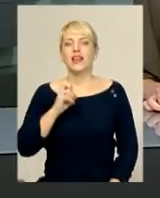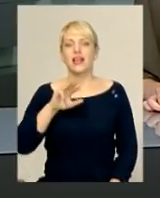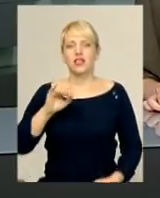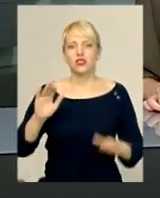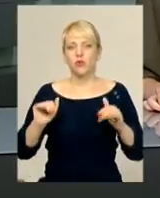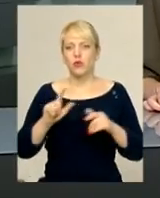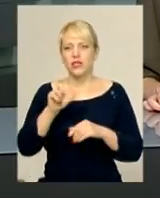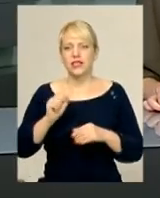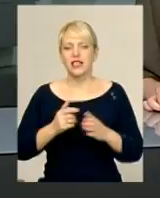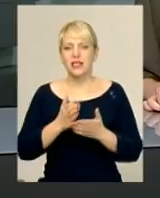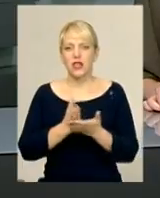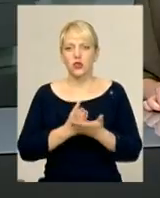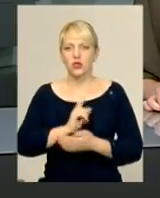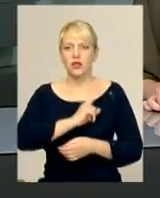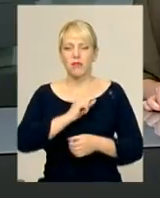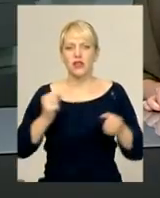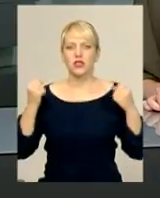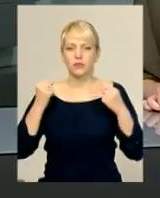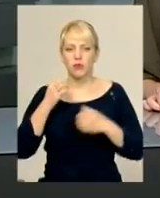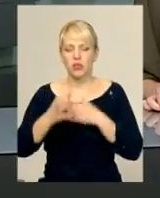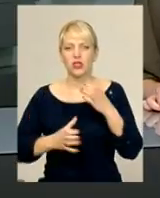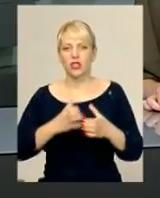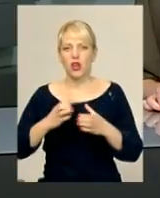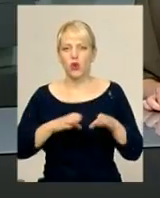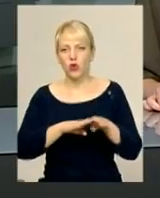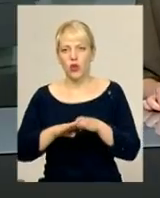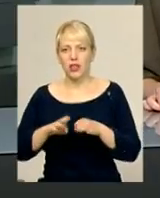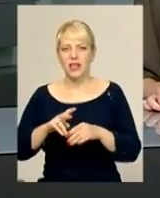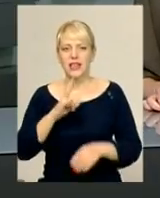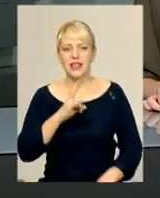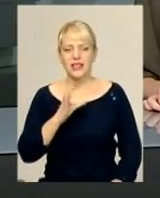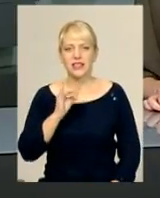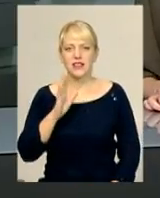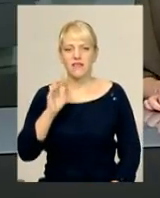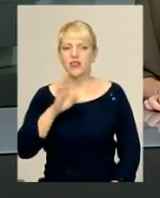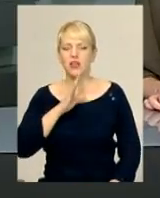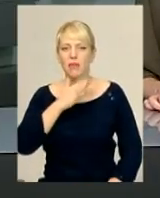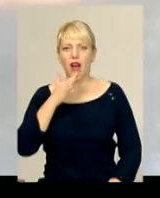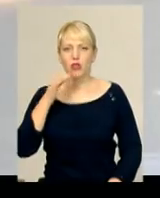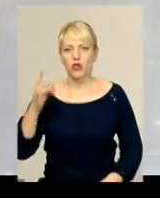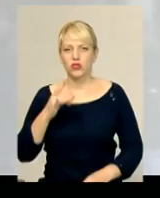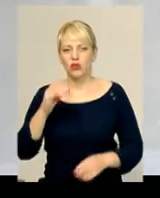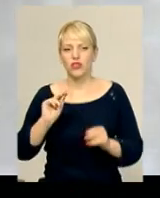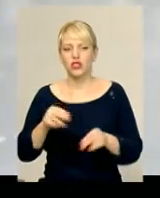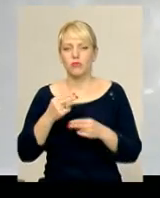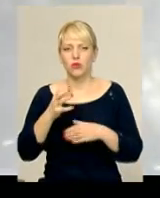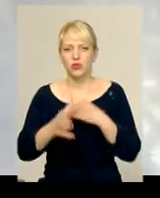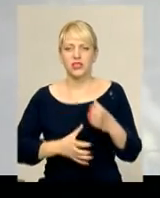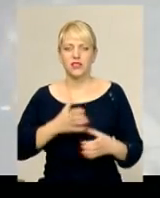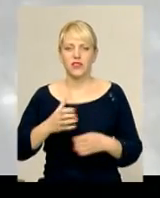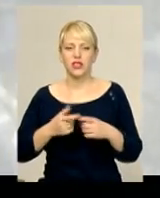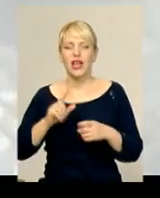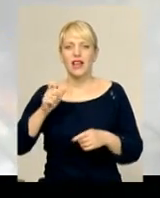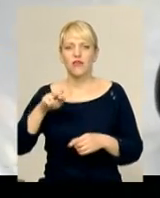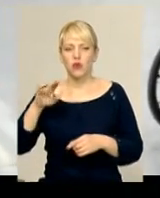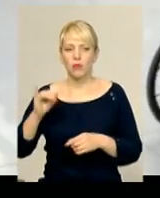попрощалися із заслуженим майстром спорту міжнародного класу Надією Сівак. Жінка була багаторазовою чемпіонкою світу та Європи з